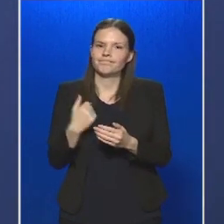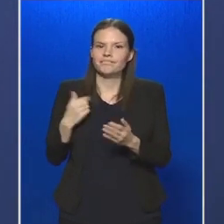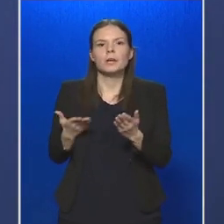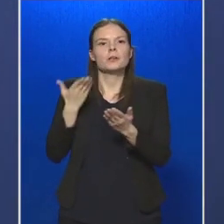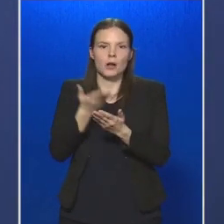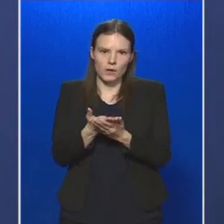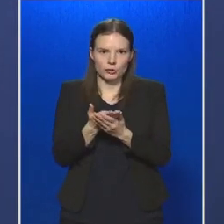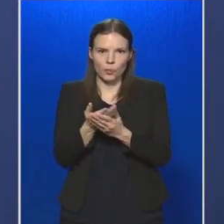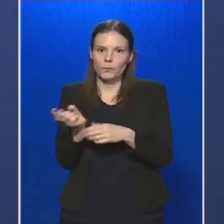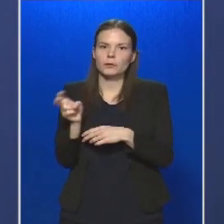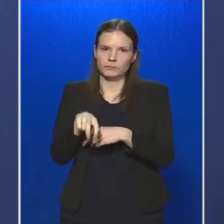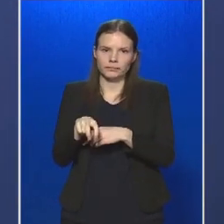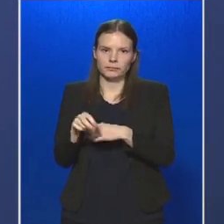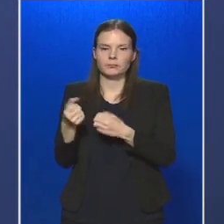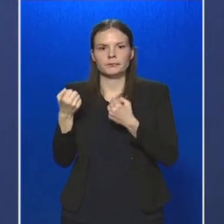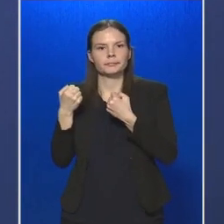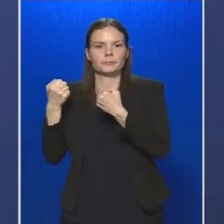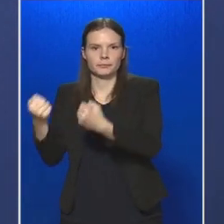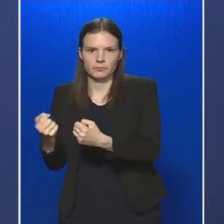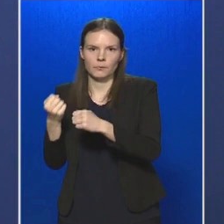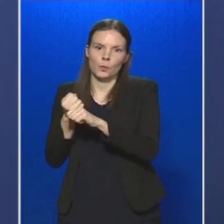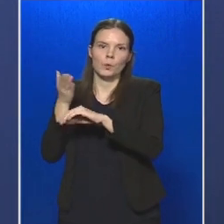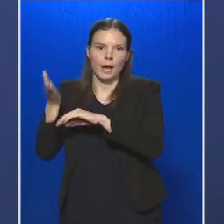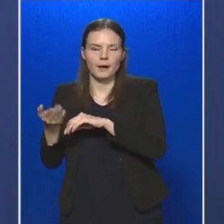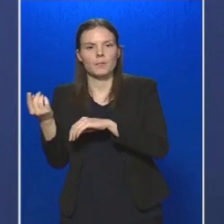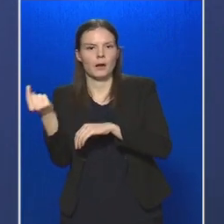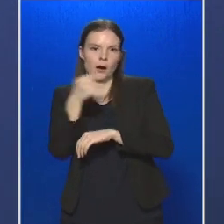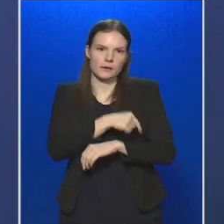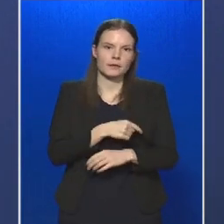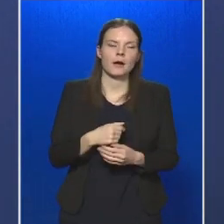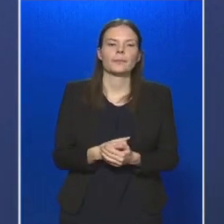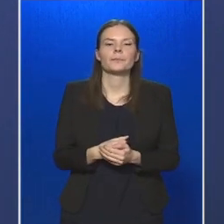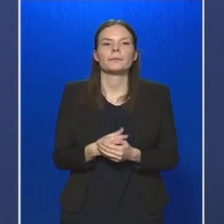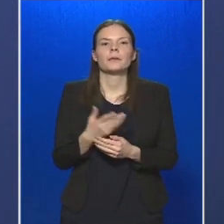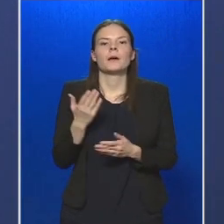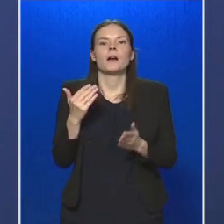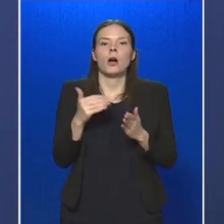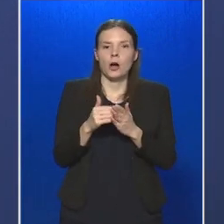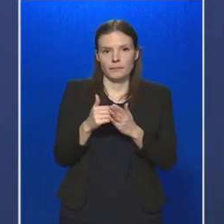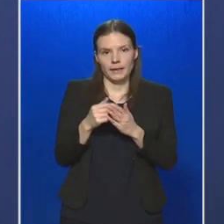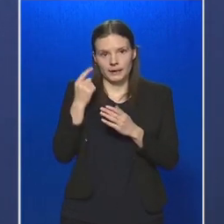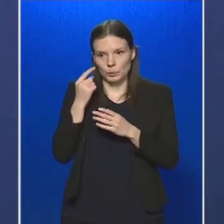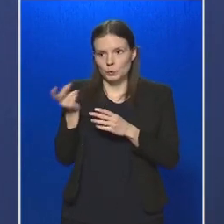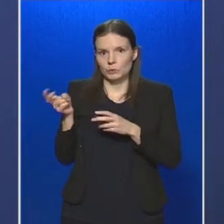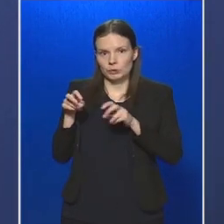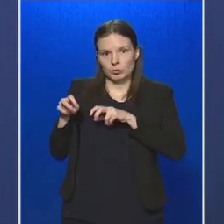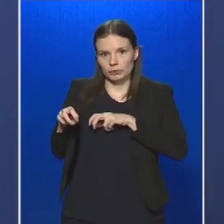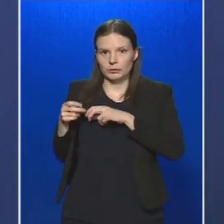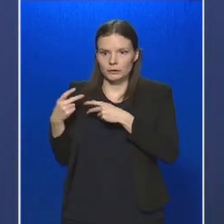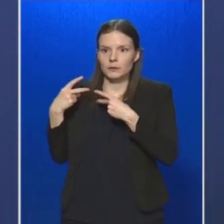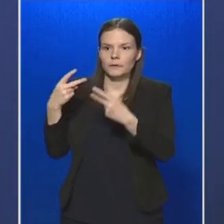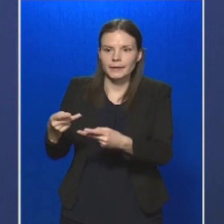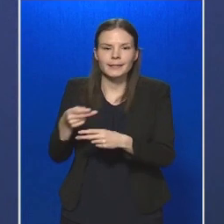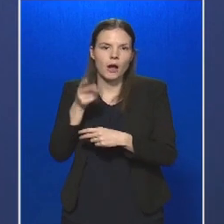azzal járjon munkába és haza egyaránt. Hogyha ő még utasokat is szállít, akkor ők